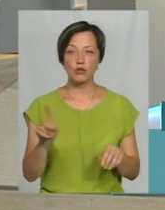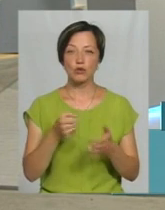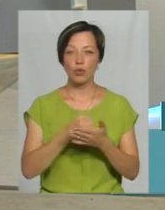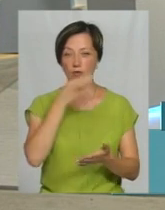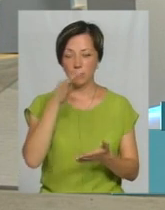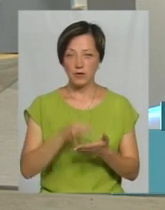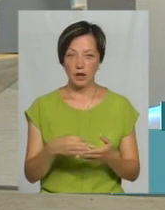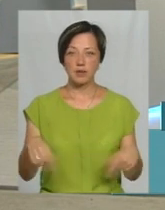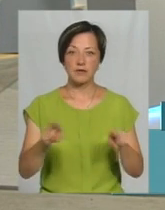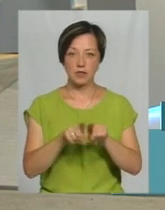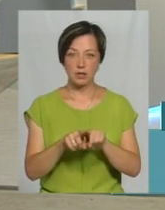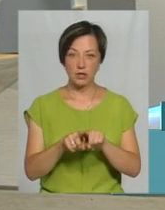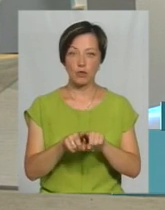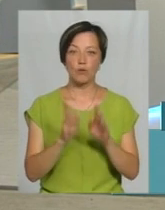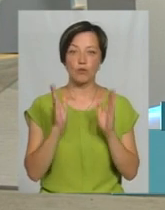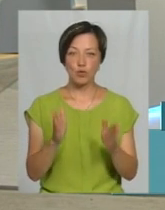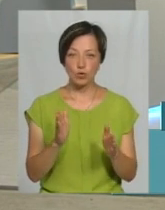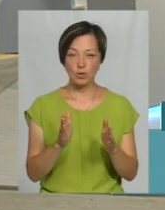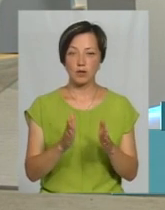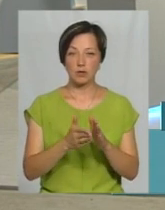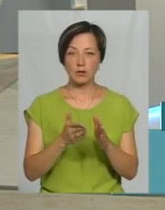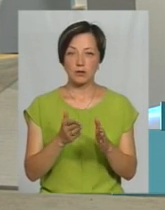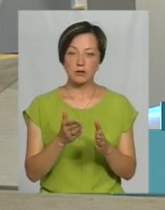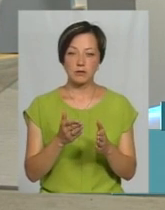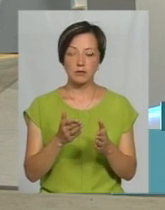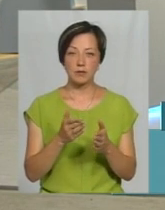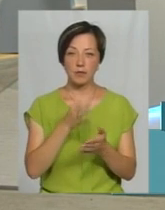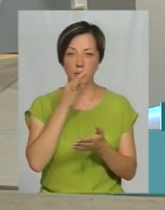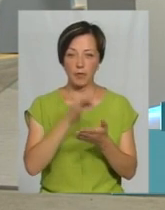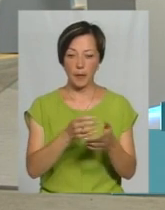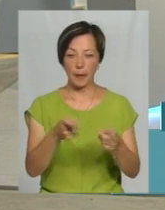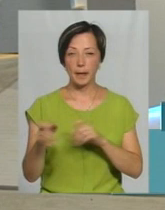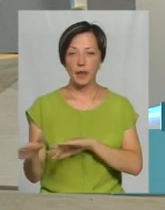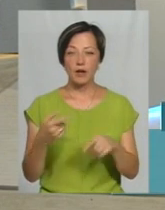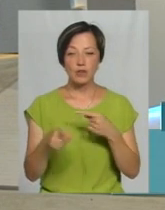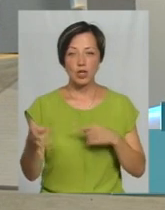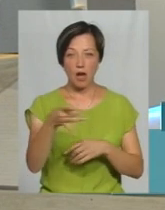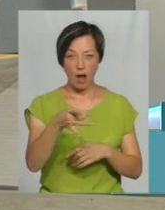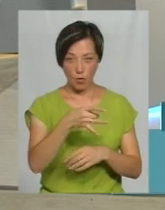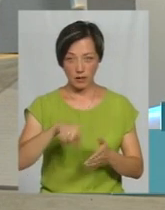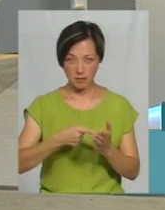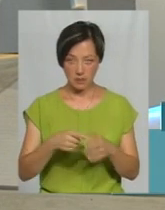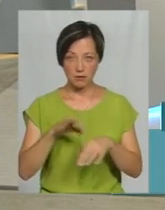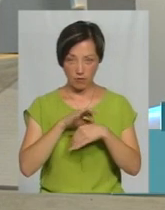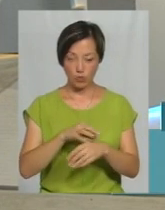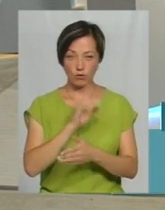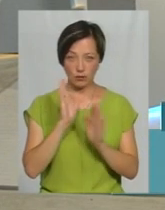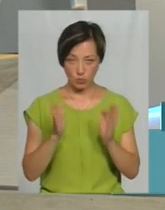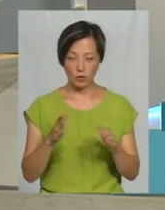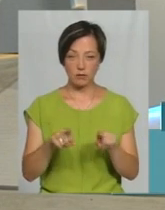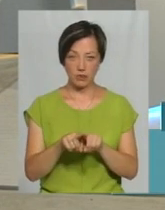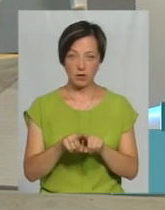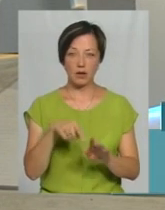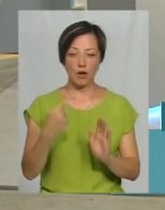відповідальності все ж таки вони будуть покликані, ці підприємці. В інших районах міста теж будете проводити такі заходи?'язково ми